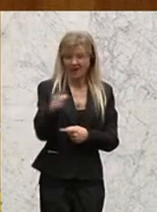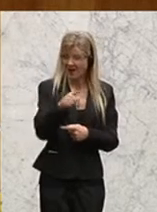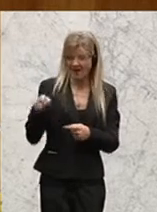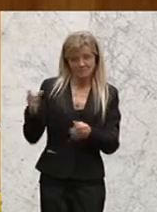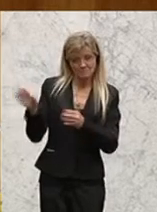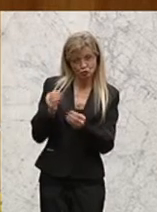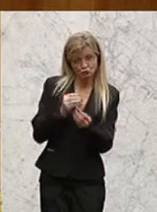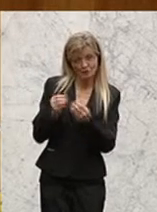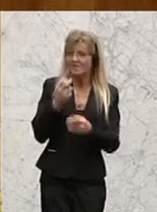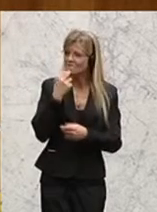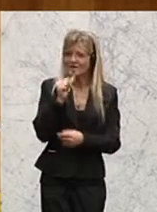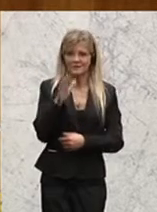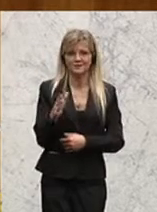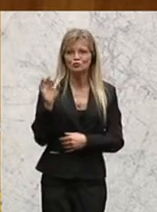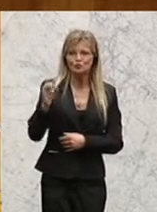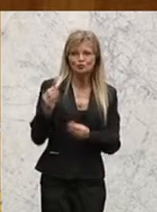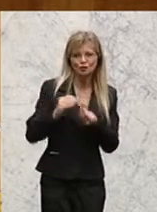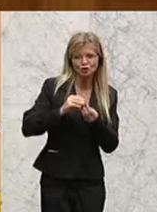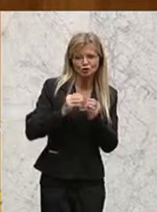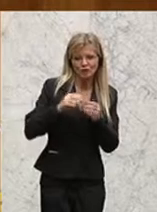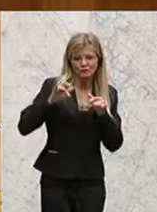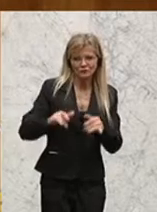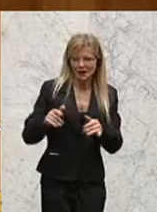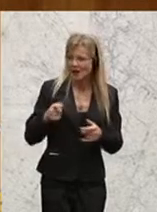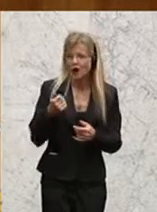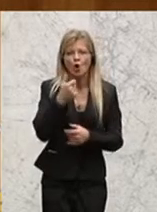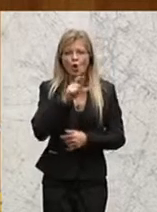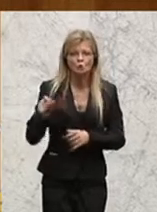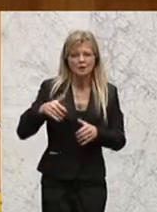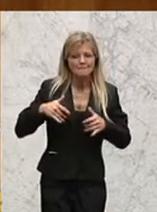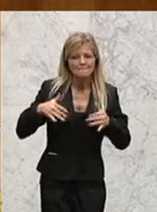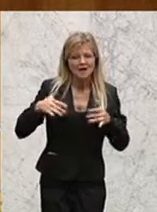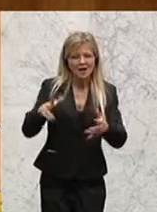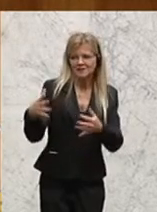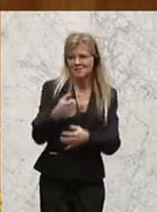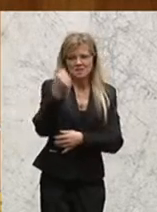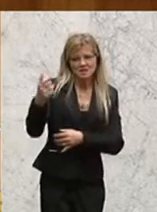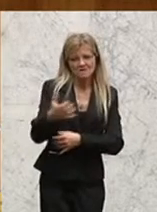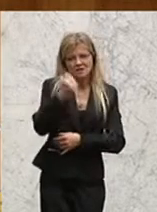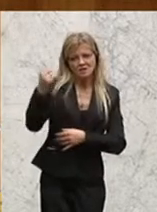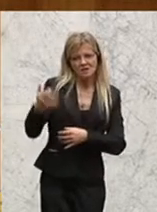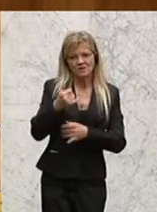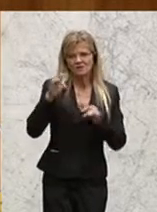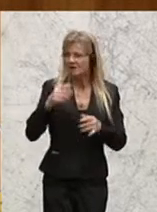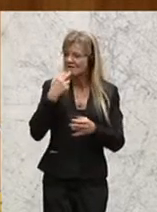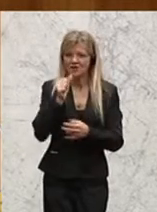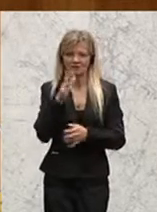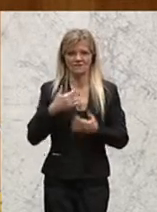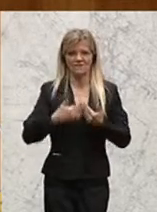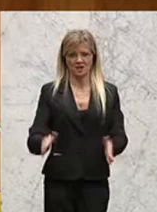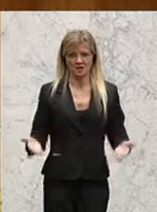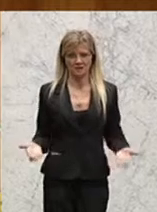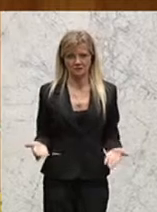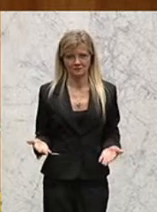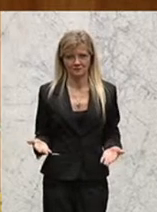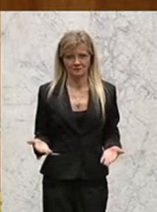wollen, dass sie ihr gutes Geschäft, das ihnen Milliarden, hunderte Milliarden jedes Jahr an Gewinnen bringt, einbüßen. Und deshalb wird